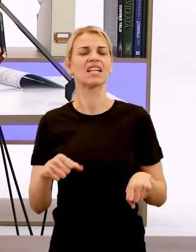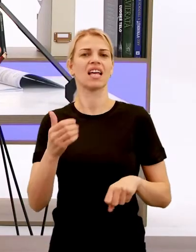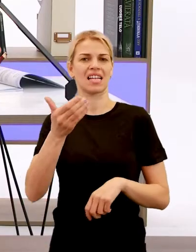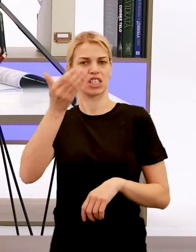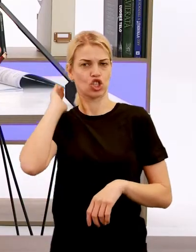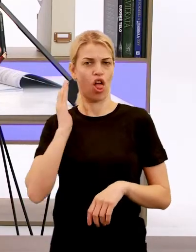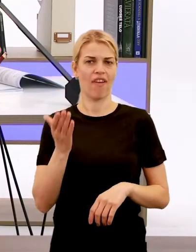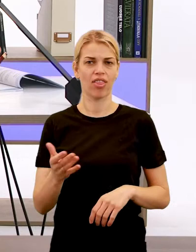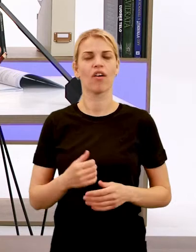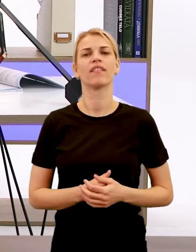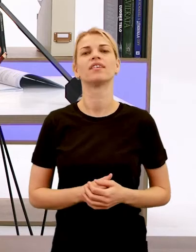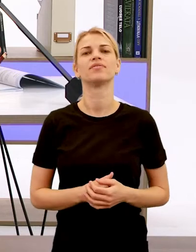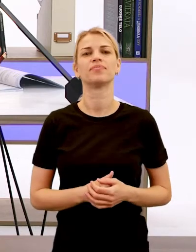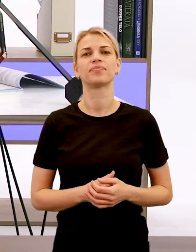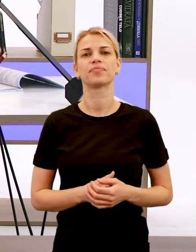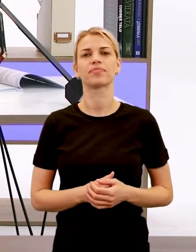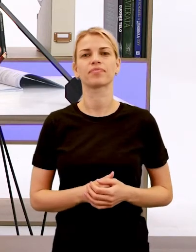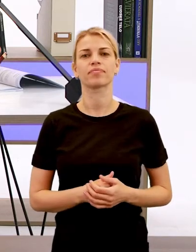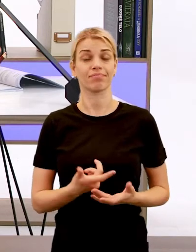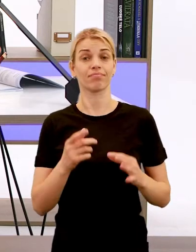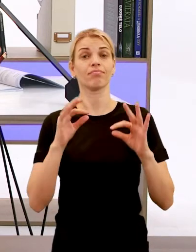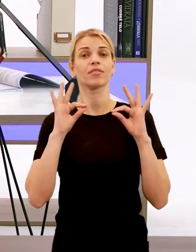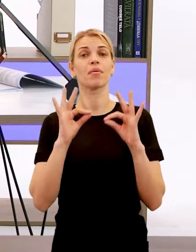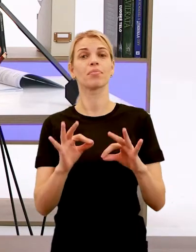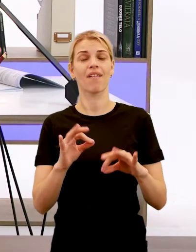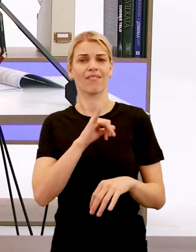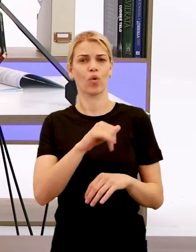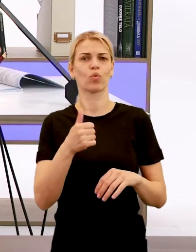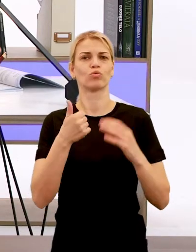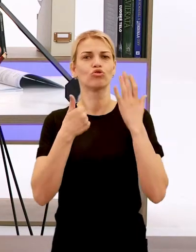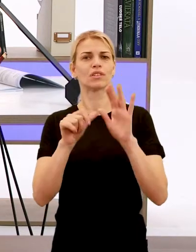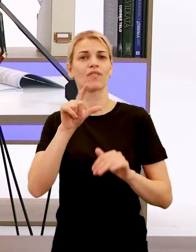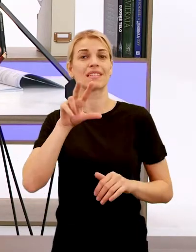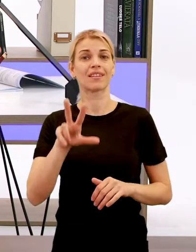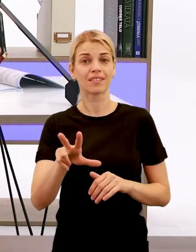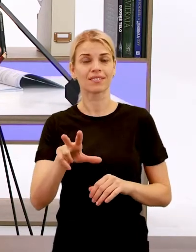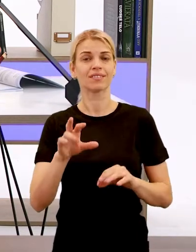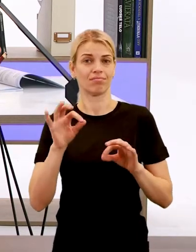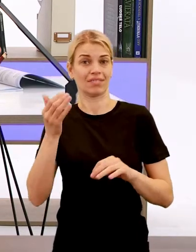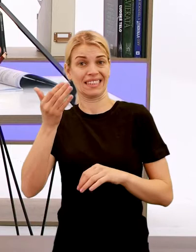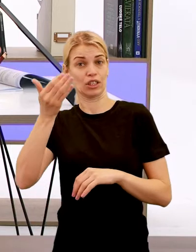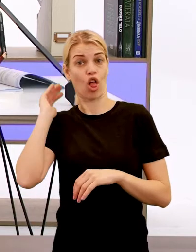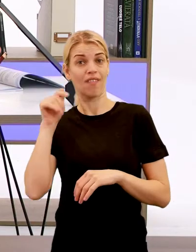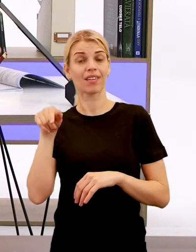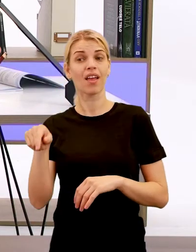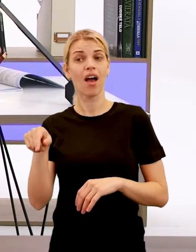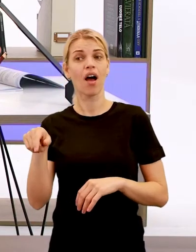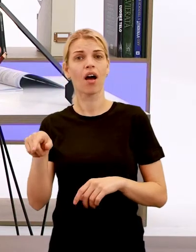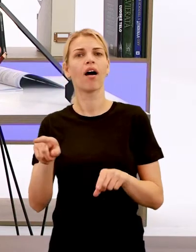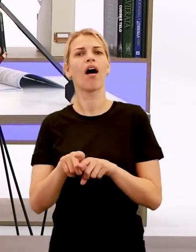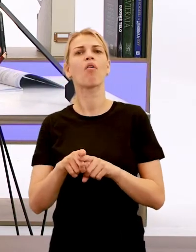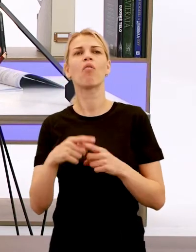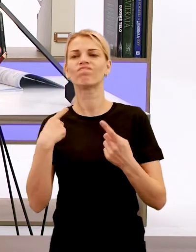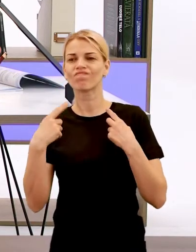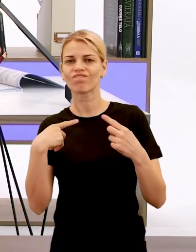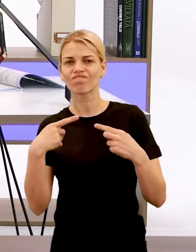vlácom Slovanou. A práve v tom roku 623, kedy si ho Slovania zhodli, že